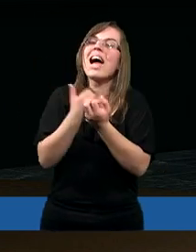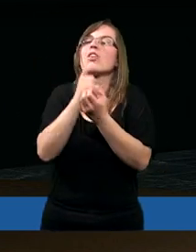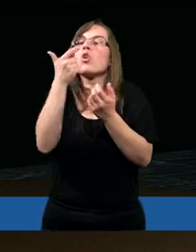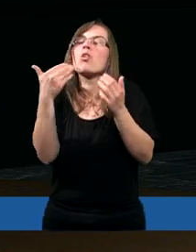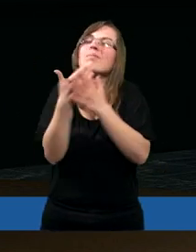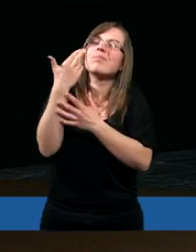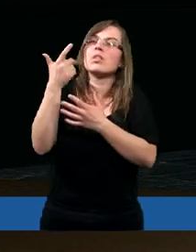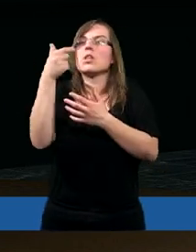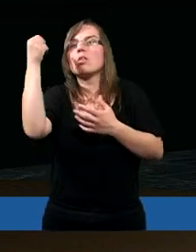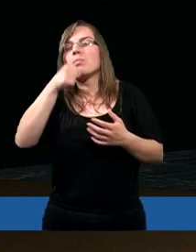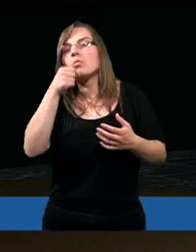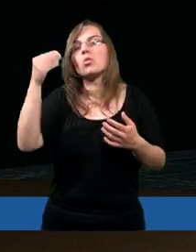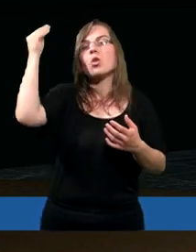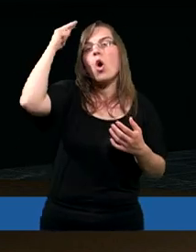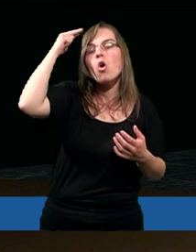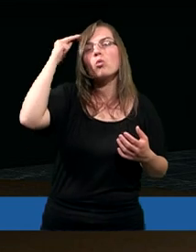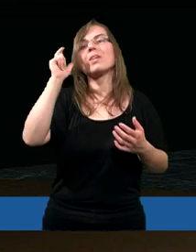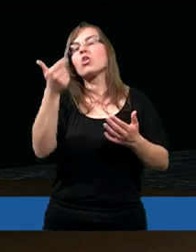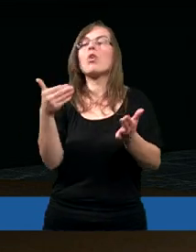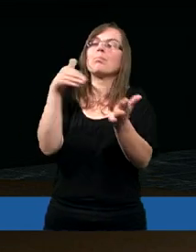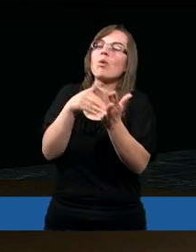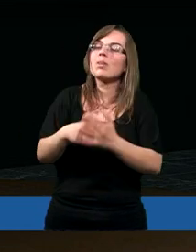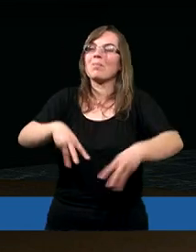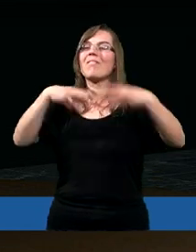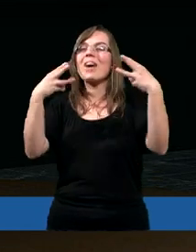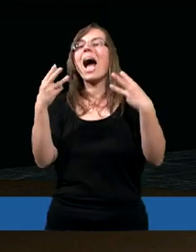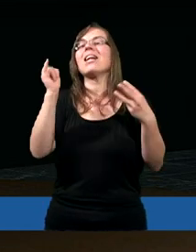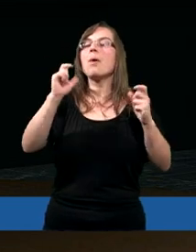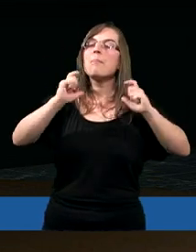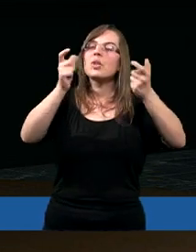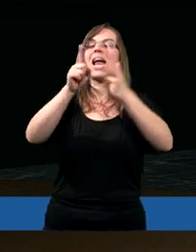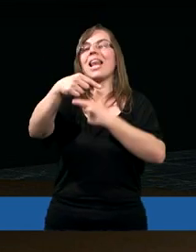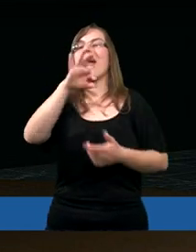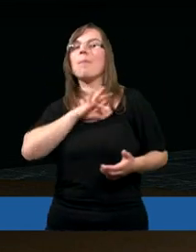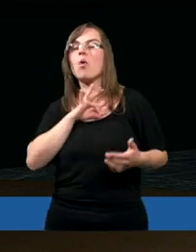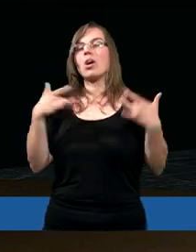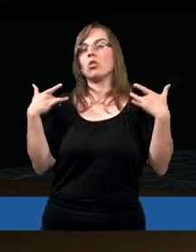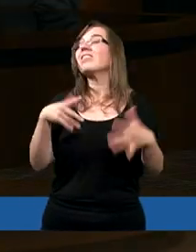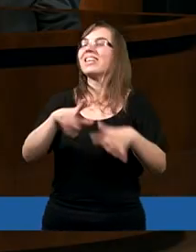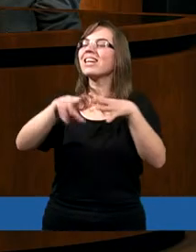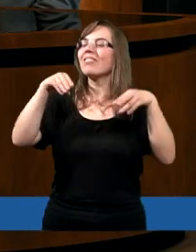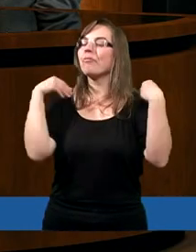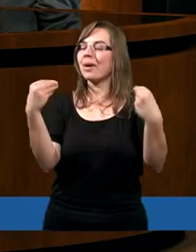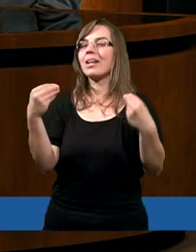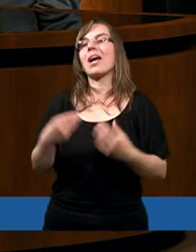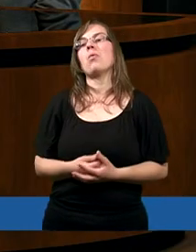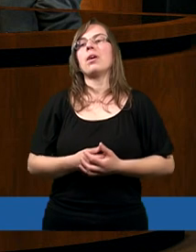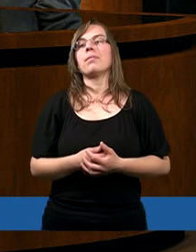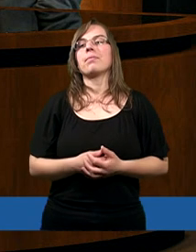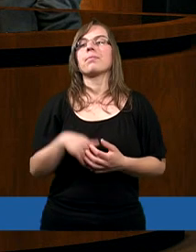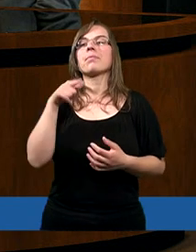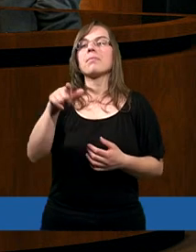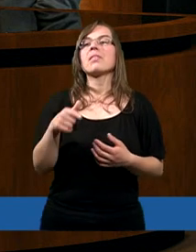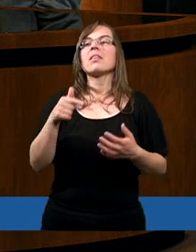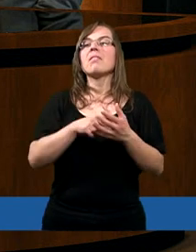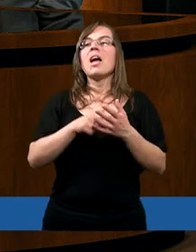nowego, coś jeszcze pożyteczniejszego, co mi jest potrzebne i przydatne. To jest wspaniałe. Czyli jak jak